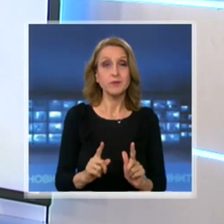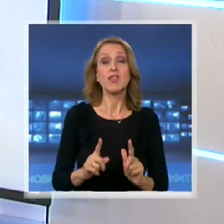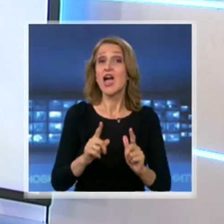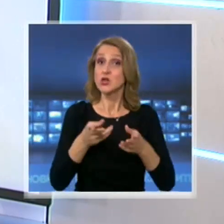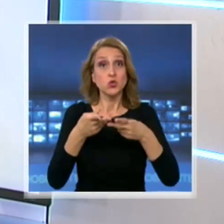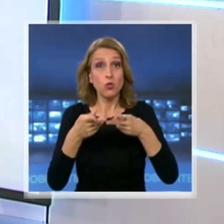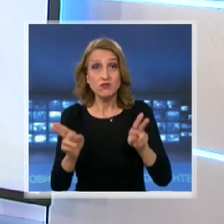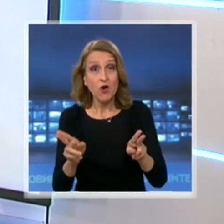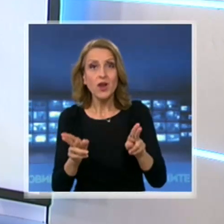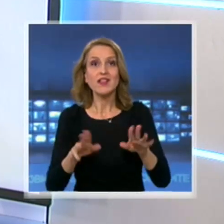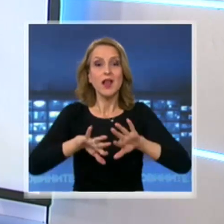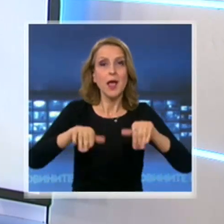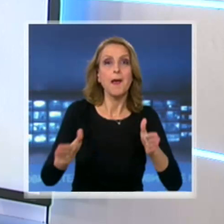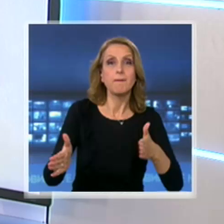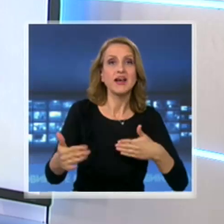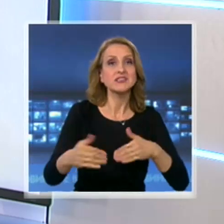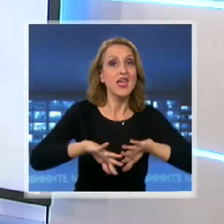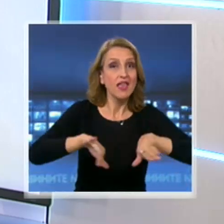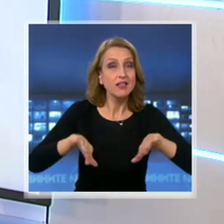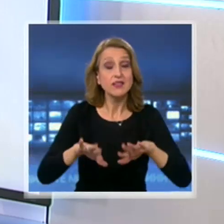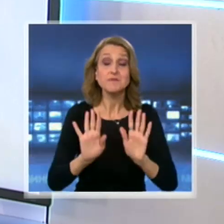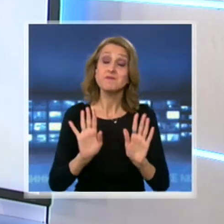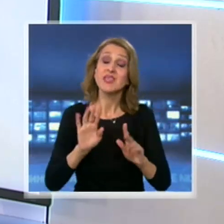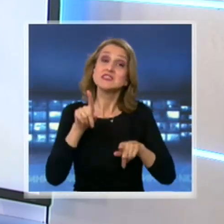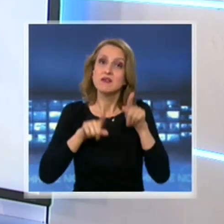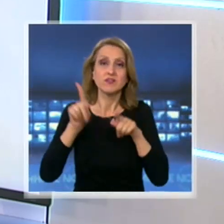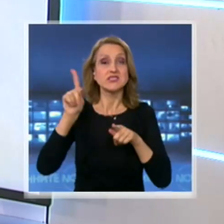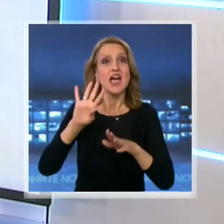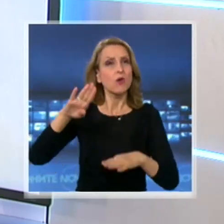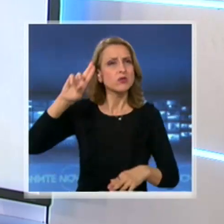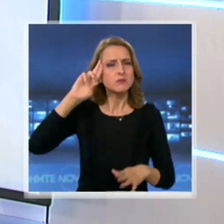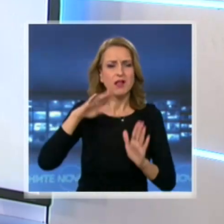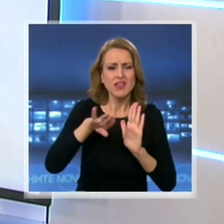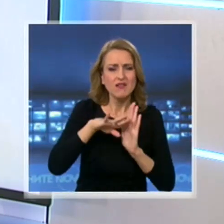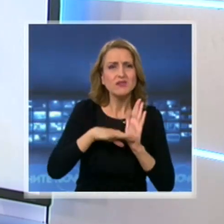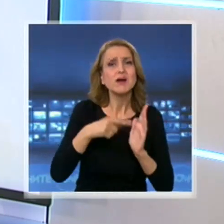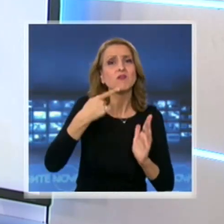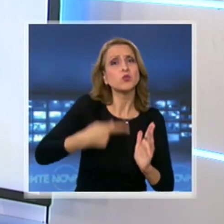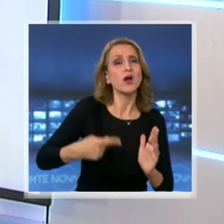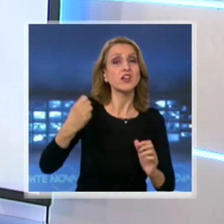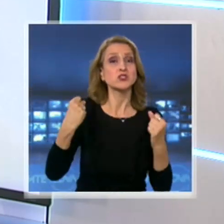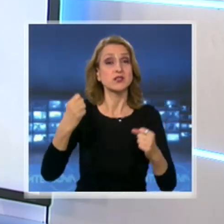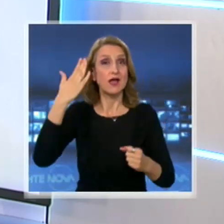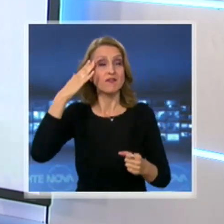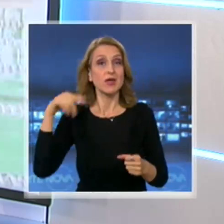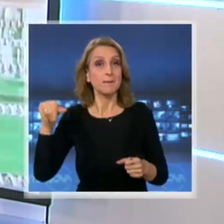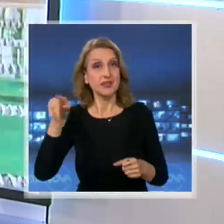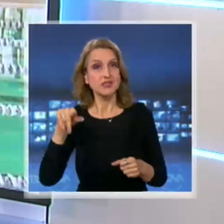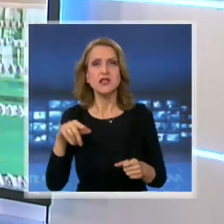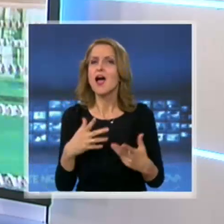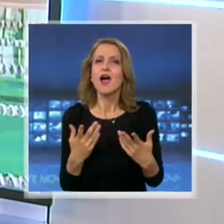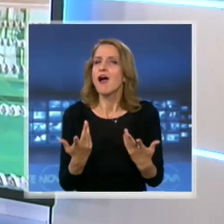изпълнят всички санитарни изисквания, поставени от здравния министр. Ивомира Пехливанова са още информации за това, кои спортове можем да